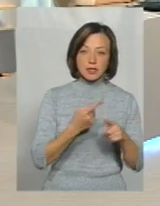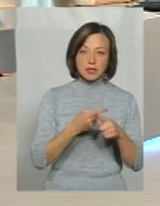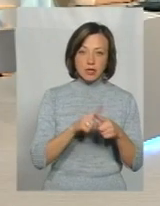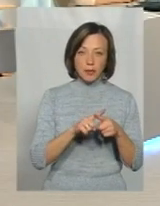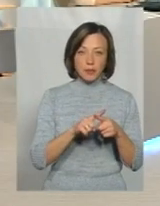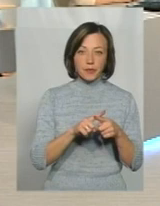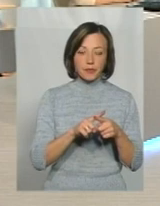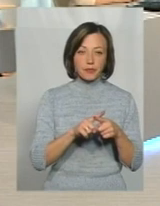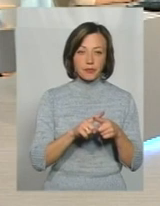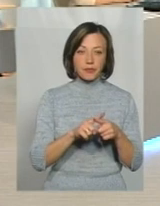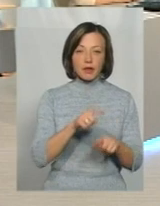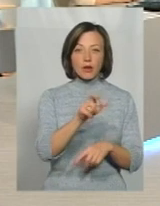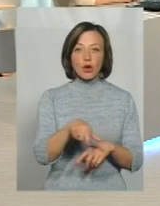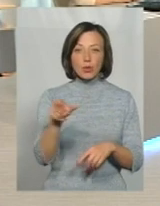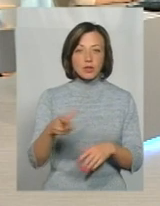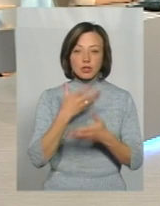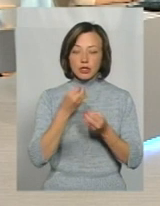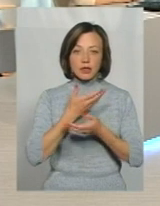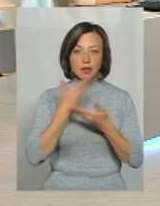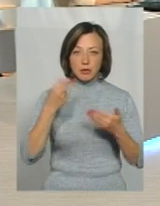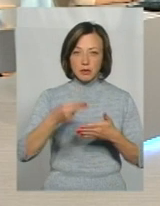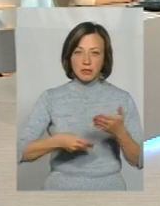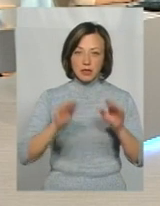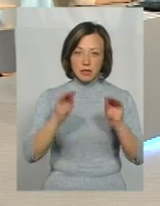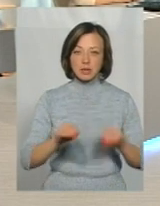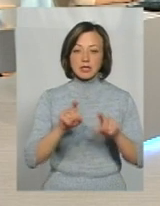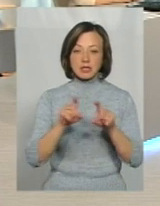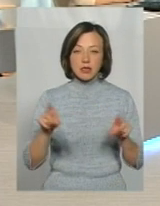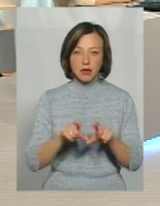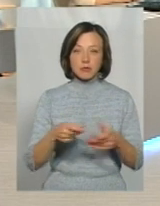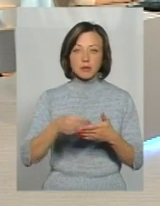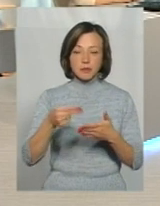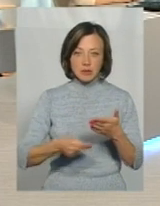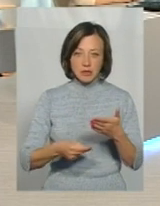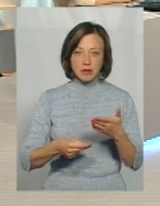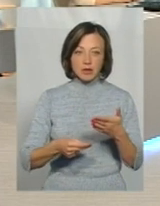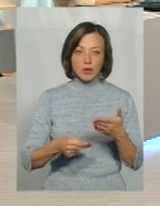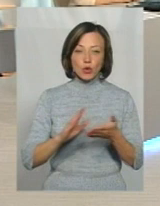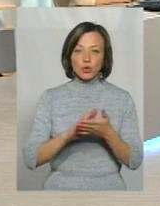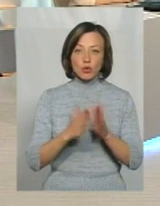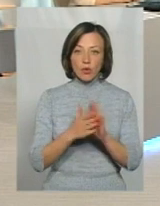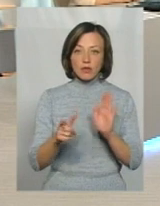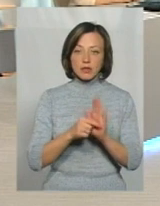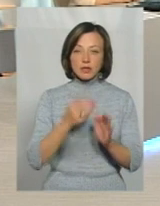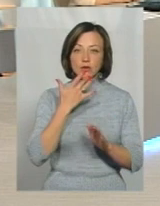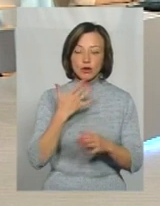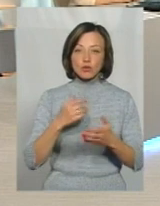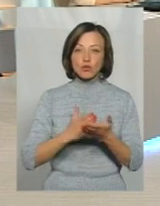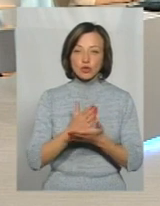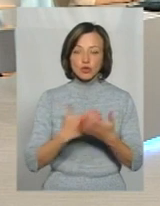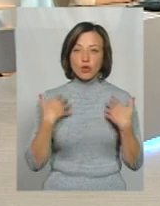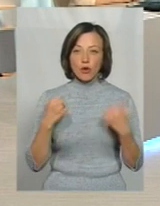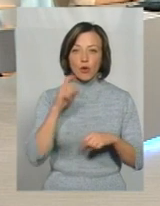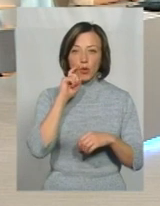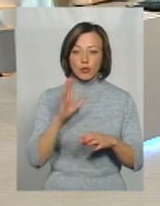ті люди, які не підписали декларацій. Тобто, заклади, які підписали договір з Національною службою здоров'я України